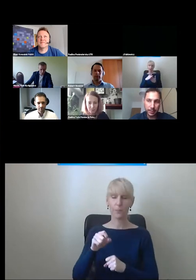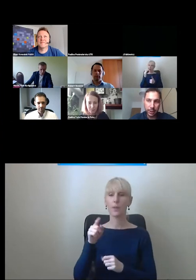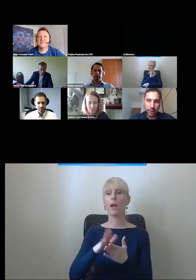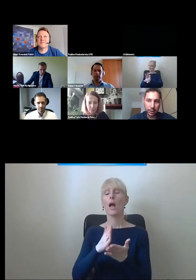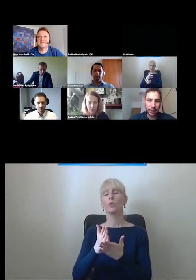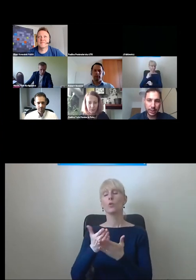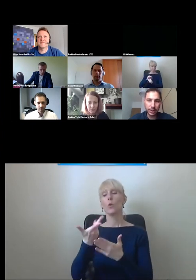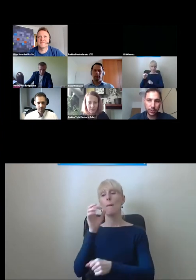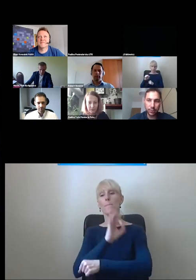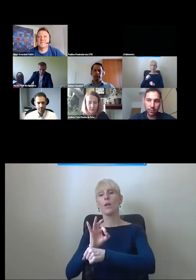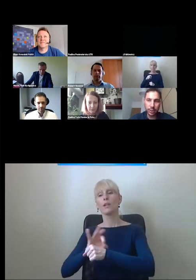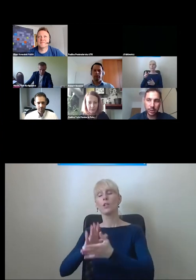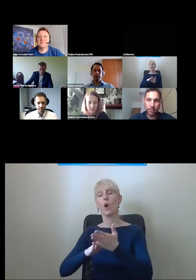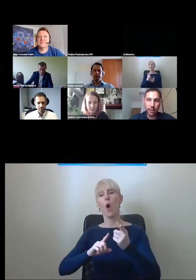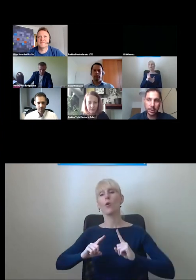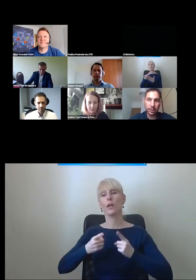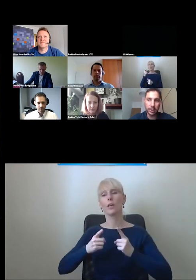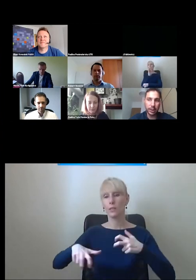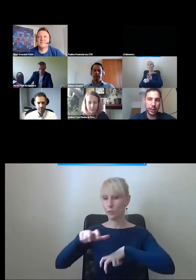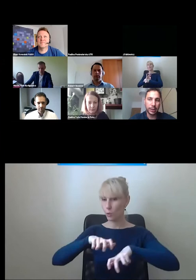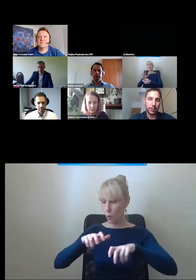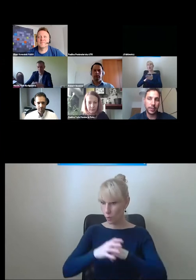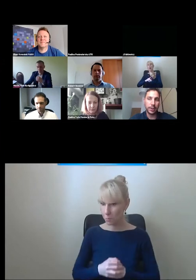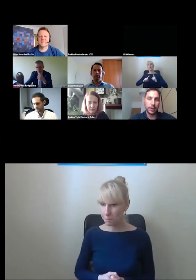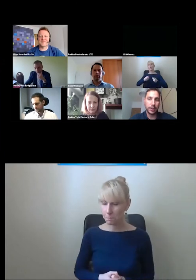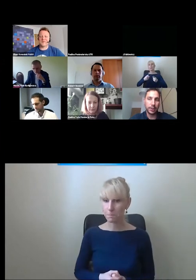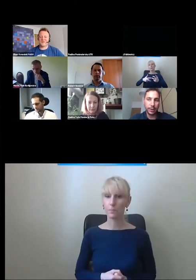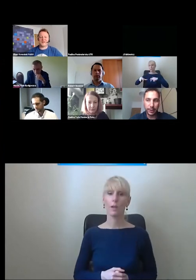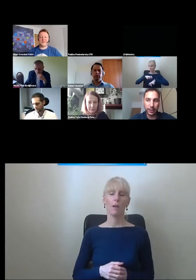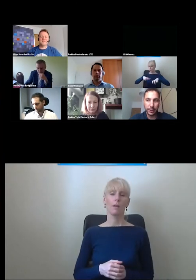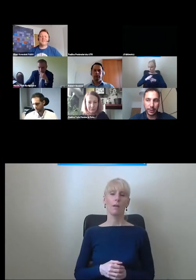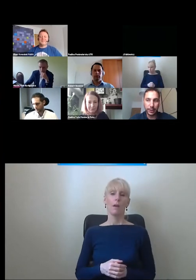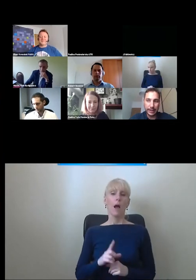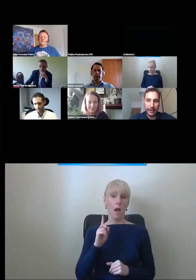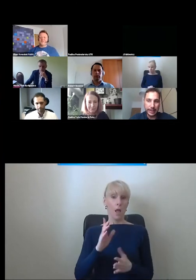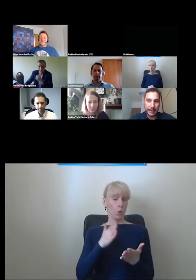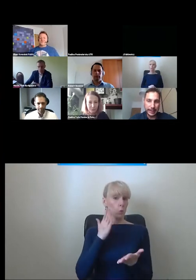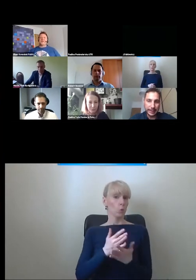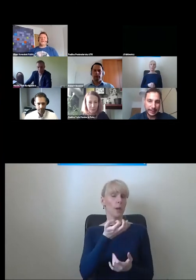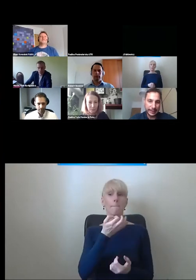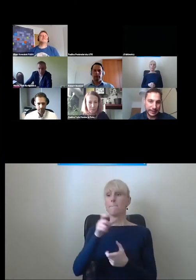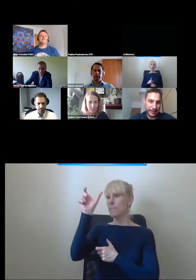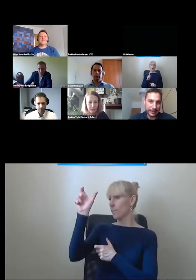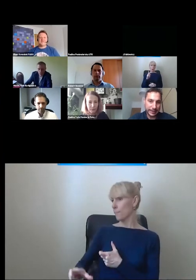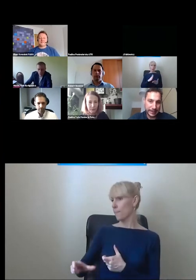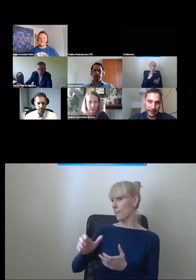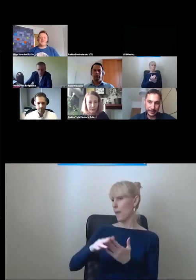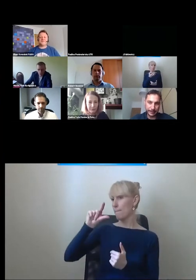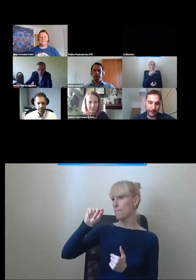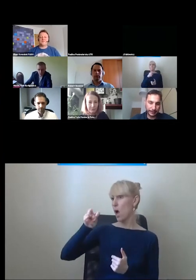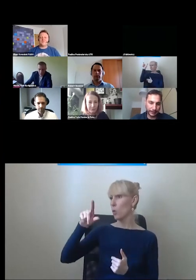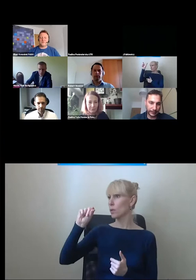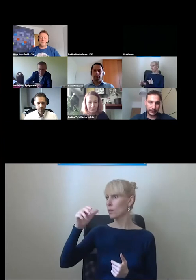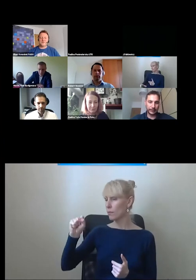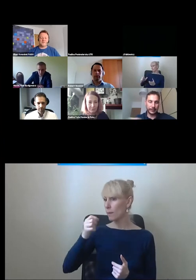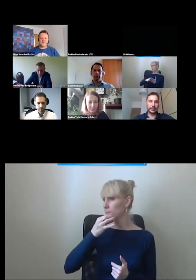projektu organizacji ruchu i chyba tyle na ten moment. Ok, zaczęliśmy od pytania do